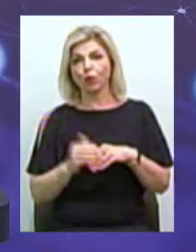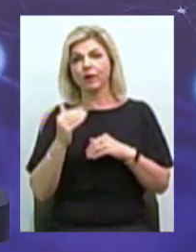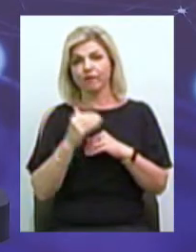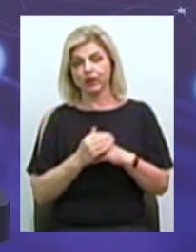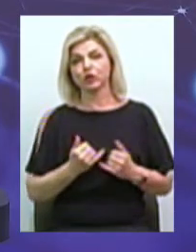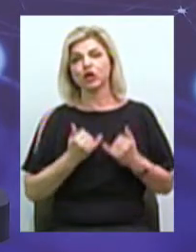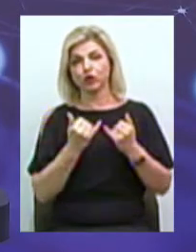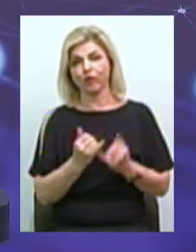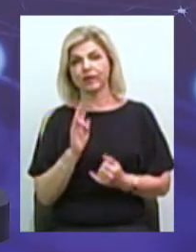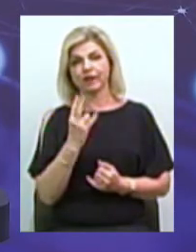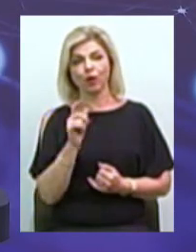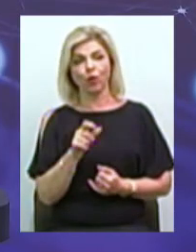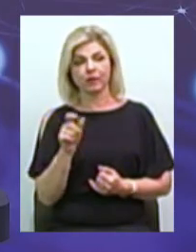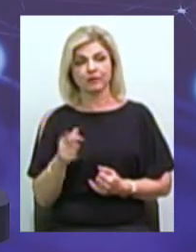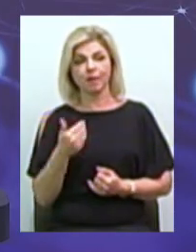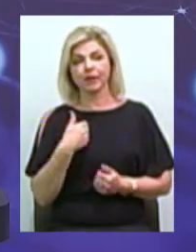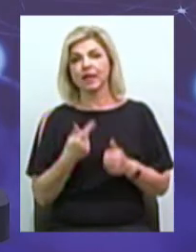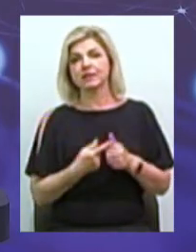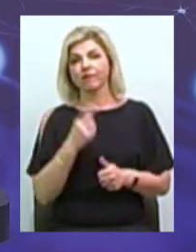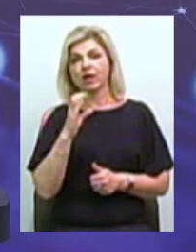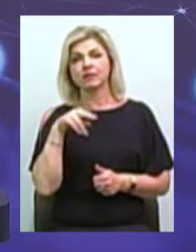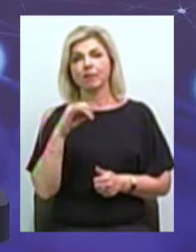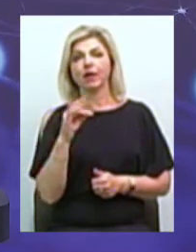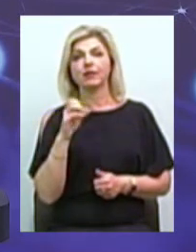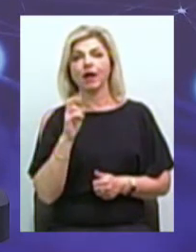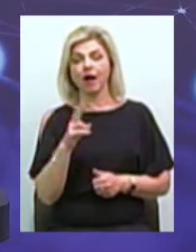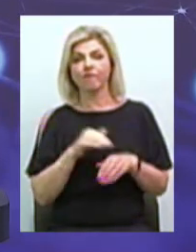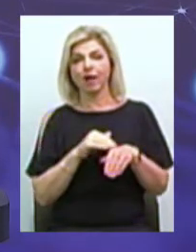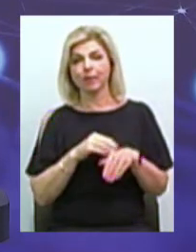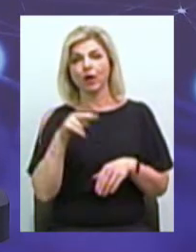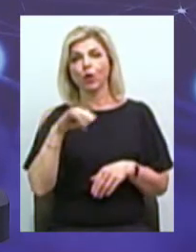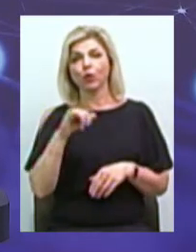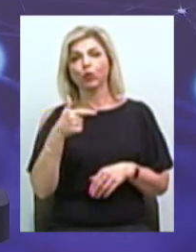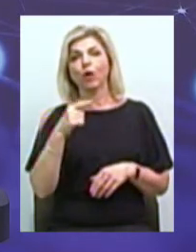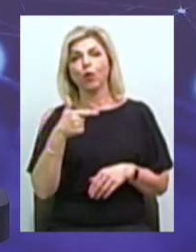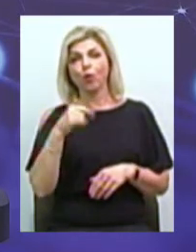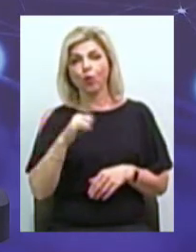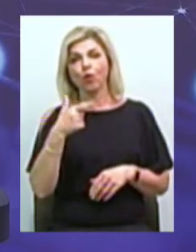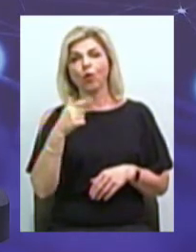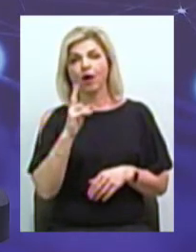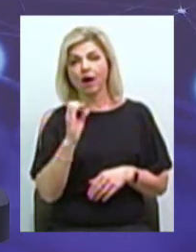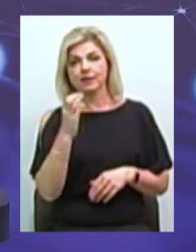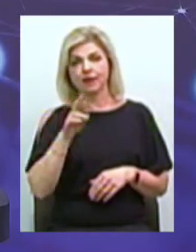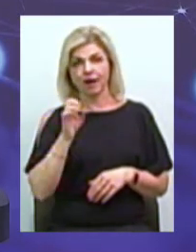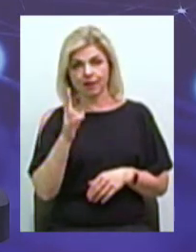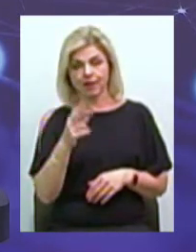Мене звали Спартак, прізвище моєво Касян Я є жителем міста Миколаєва